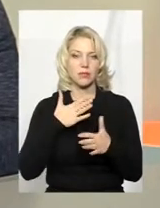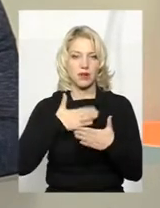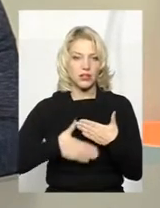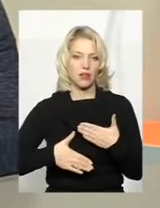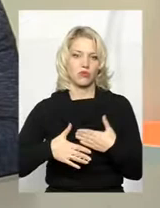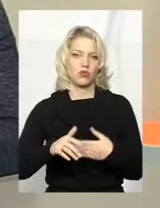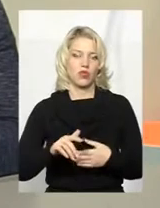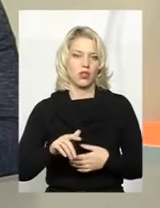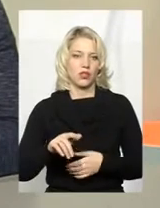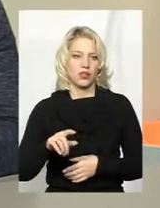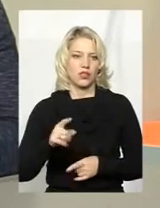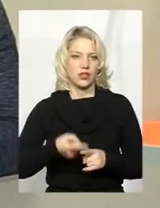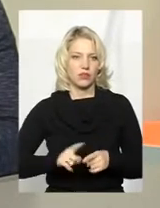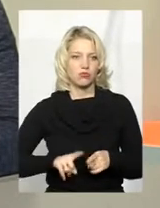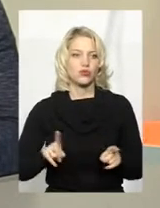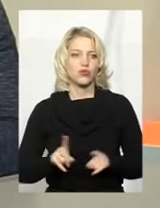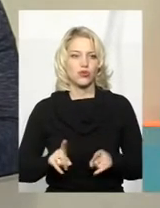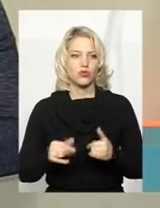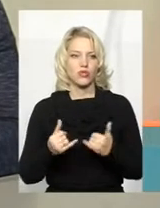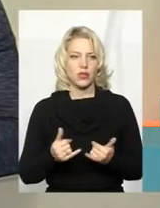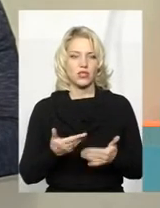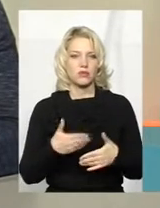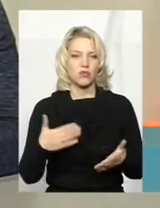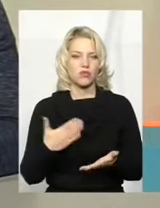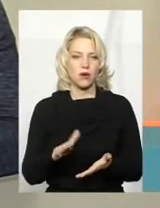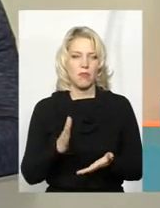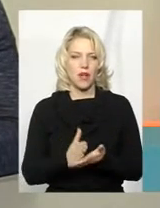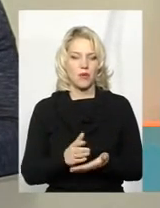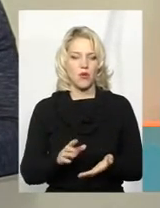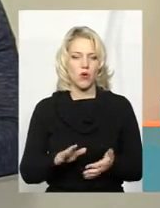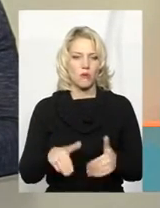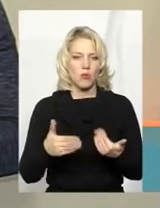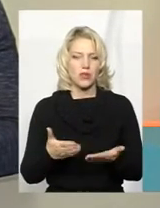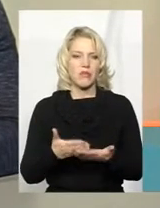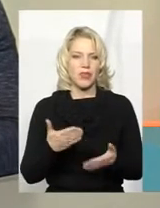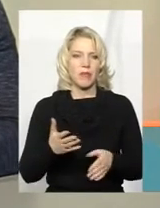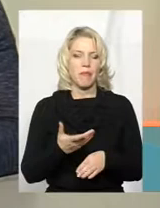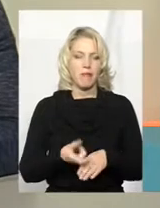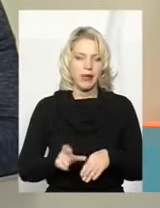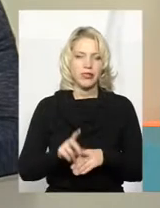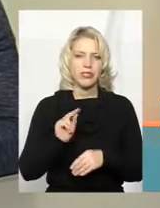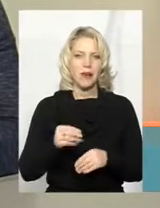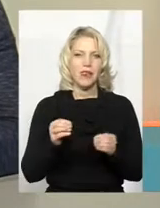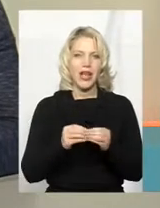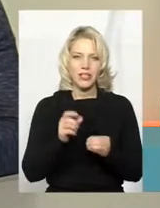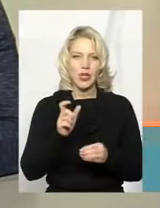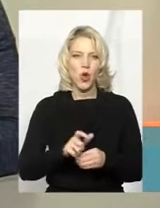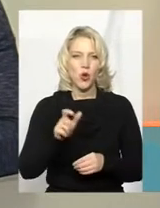тим, що зараз ми вже маємо пропозиції навіть від більше, ніж 10 людей.